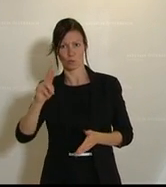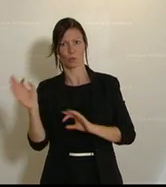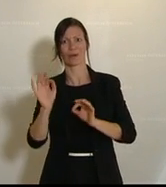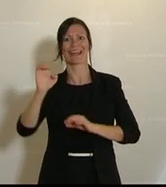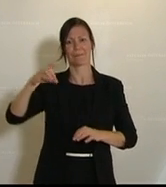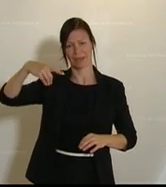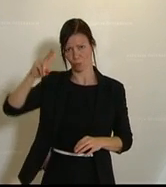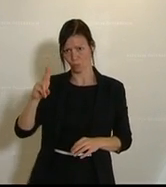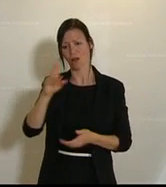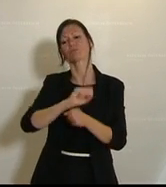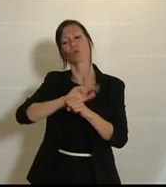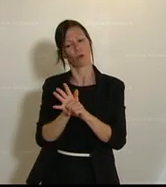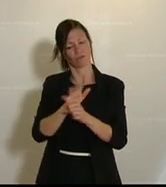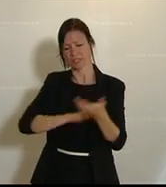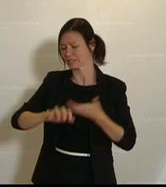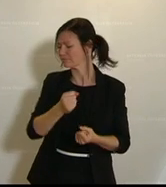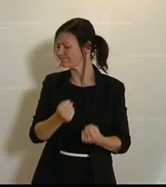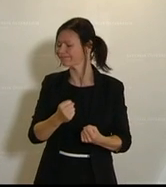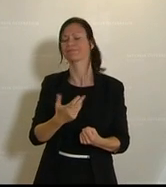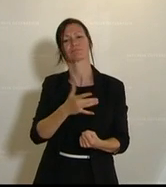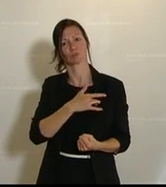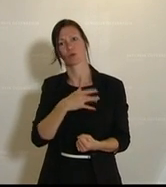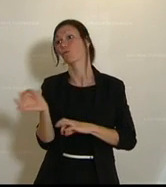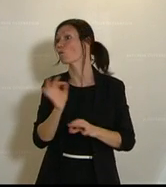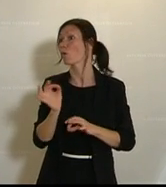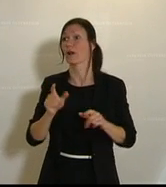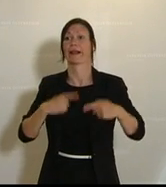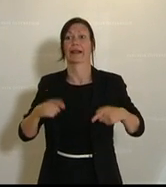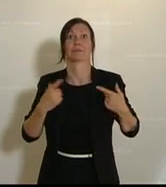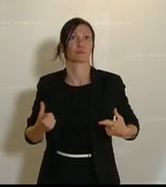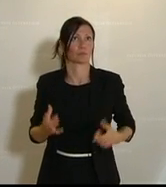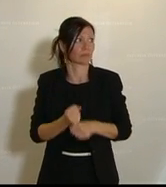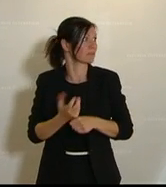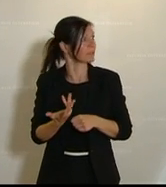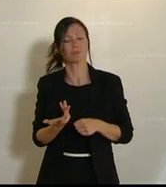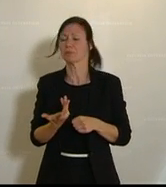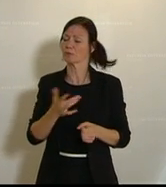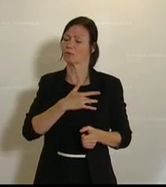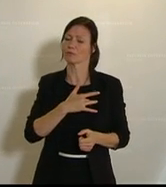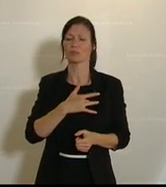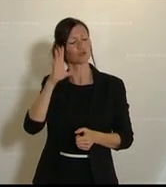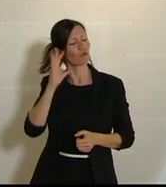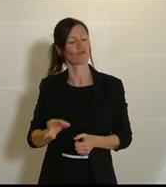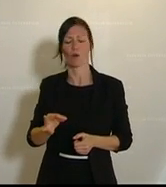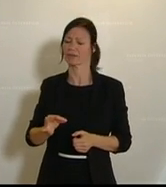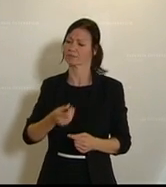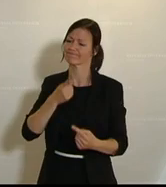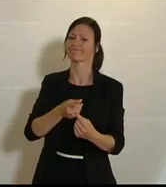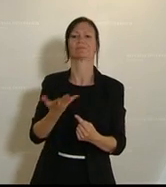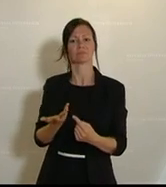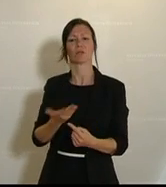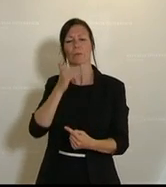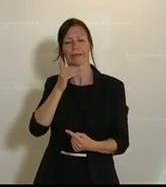die von der Covid-Krise massiv bzw. existenziell betroffen sind, unmittelbar, sofort und in